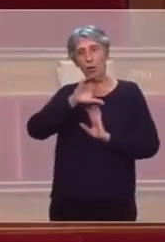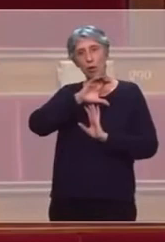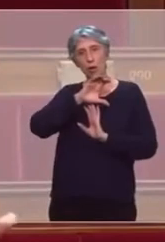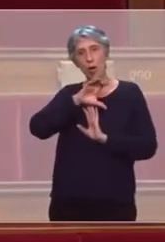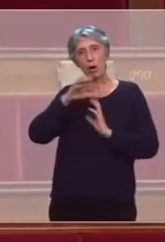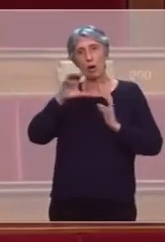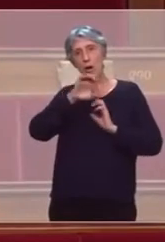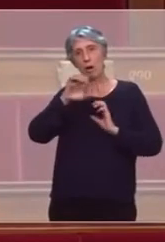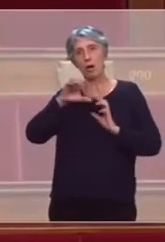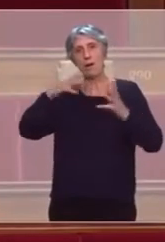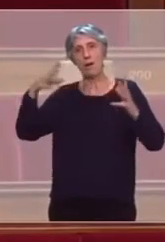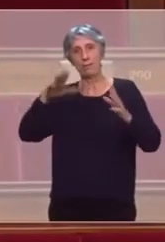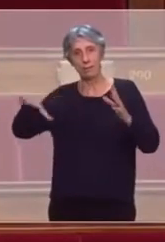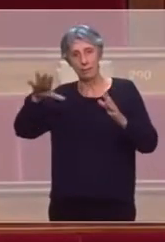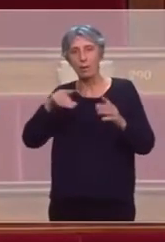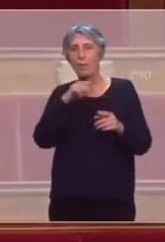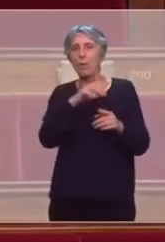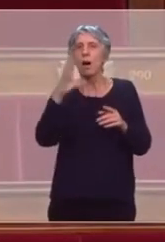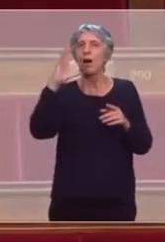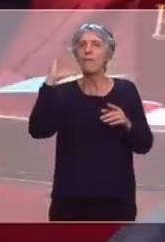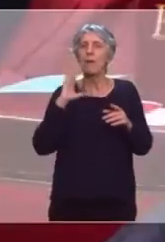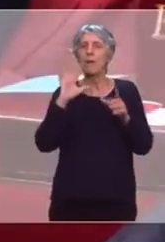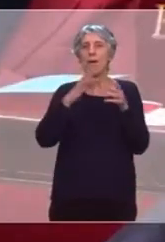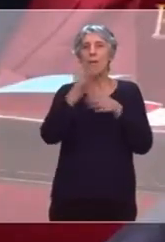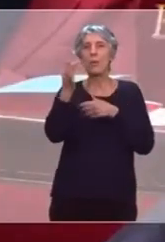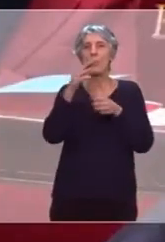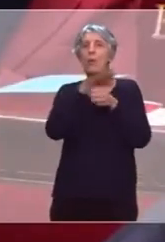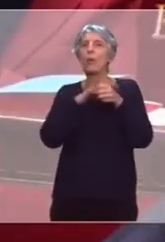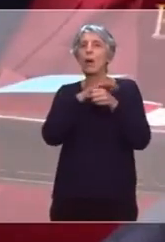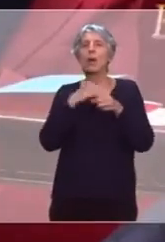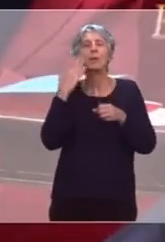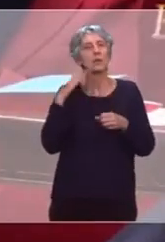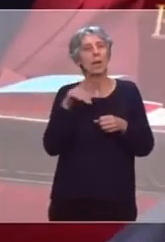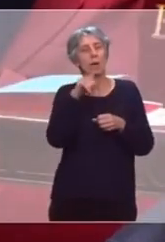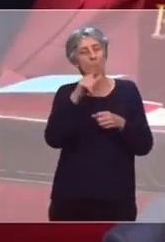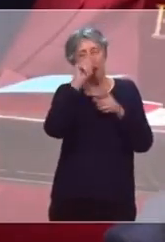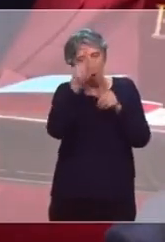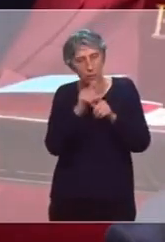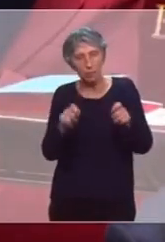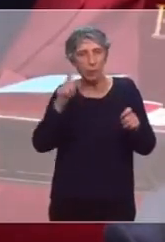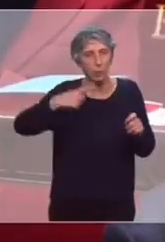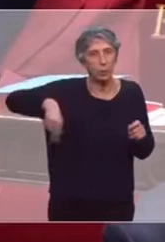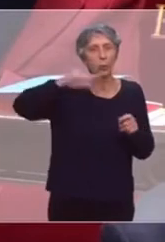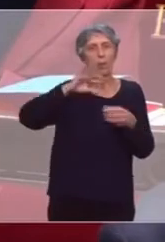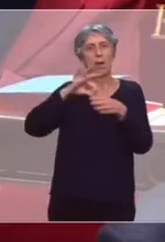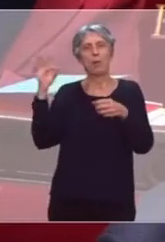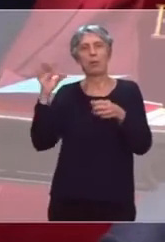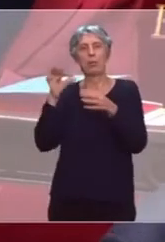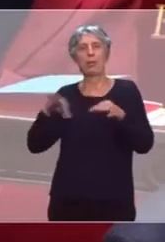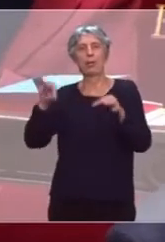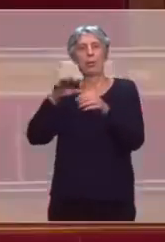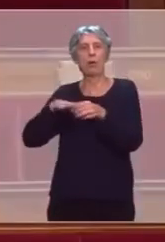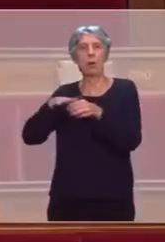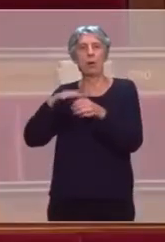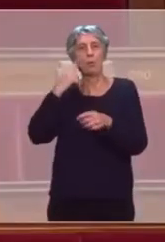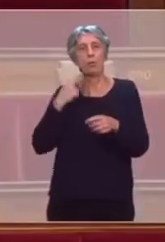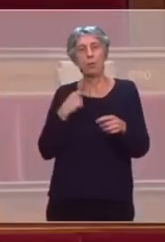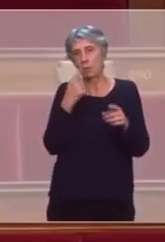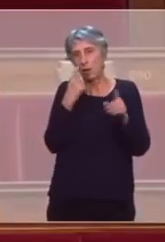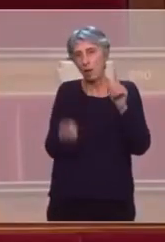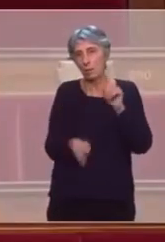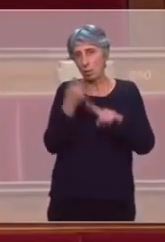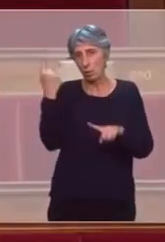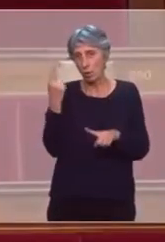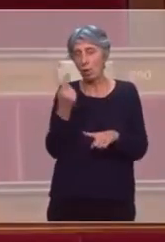Vous avez été élu local. Je sais votre profond respect pour tous les élus des territoires. Je crois qu'il serait important, M. le Premier ministre, de